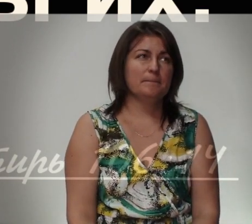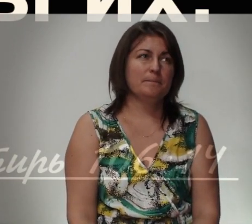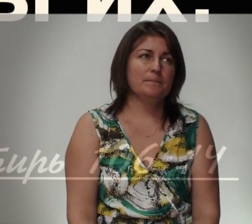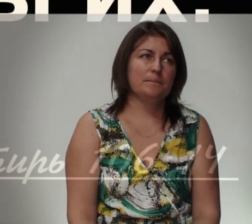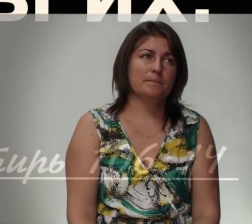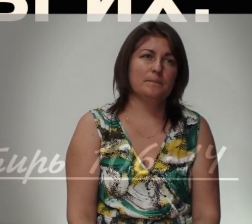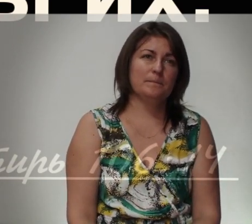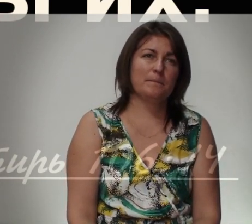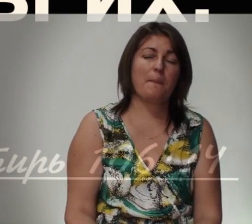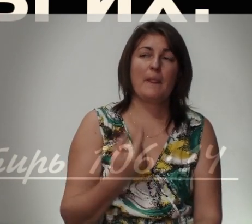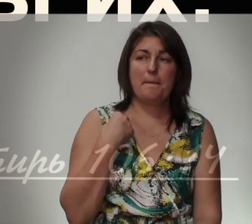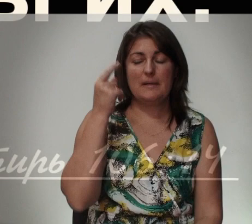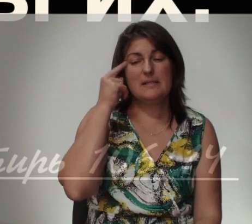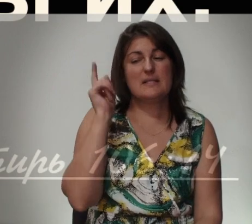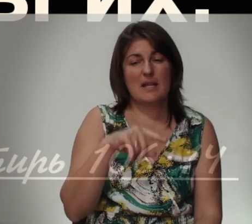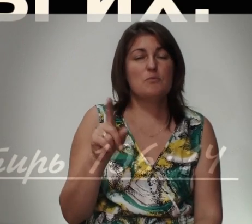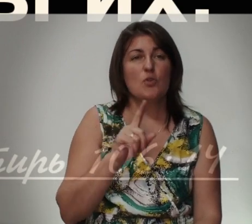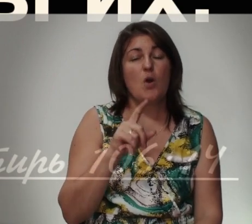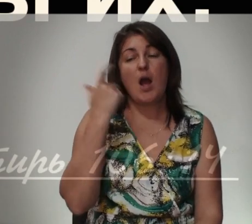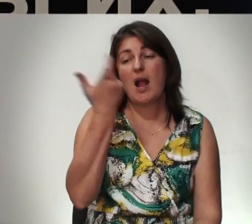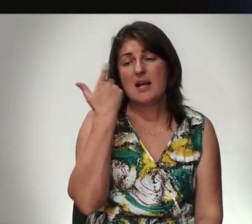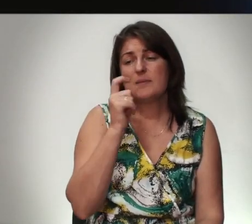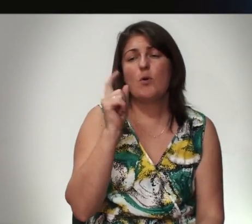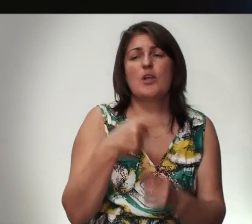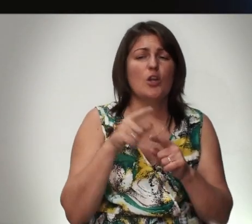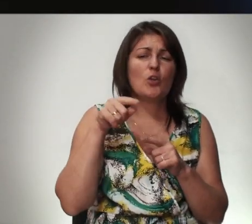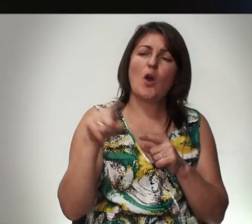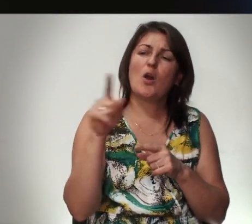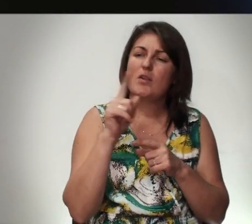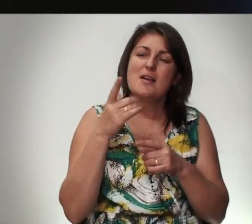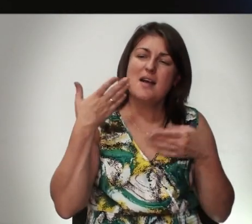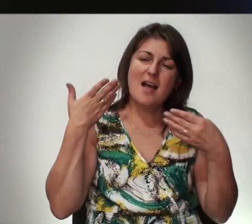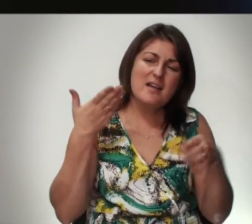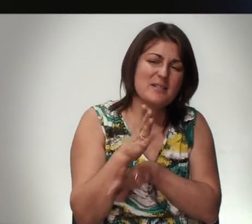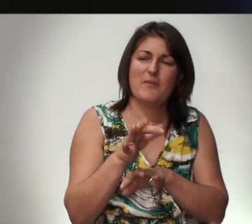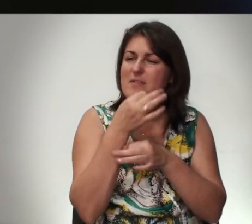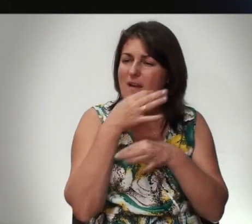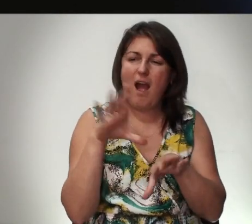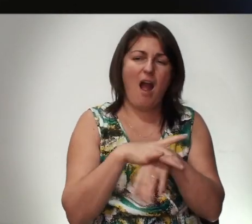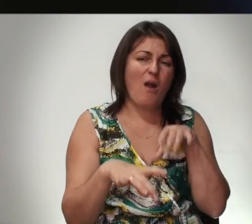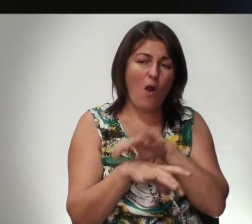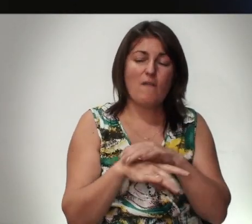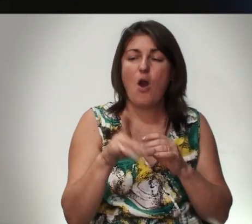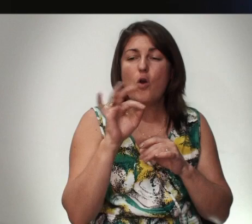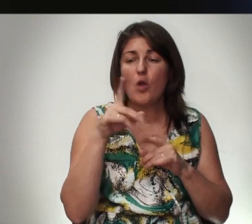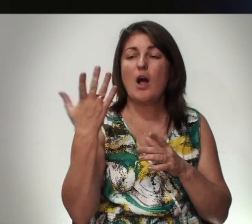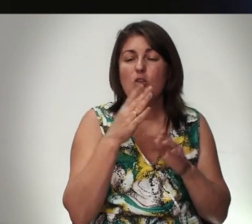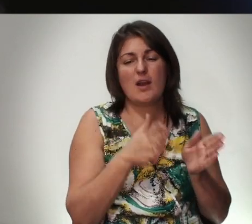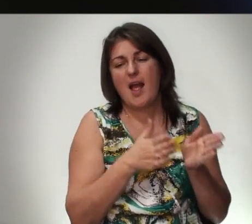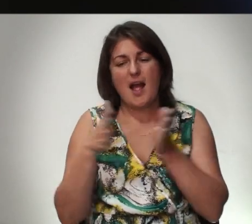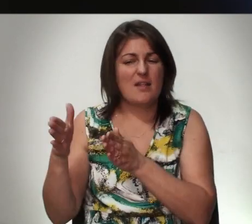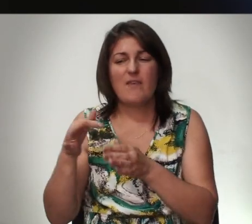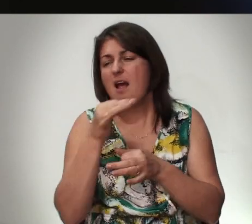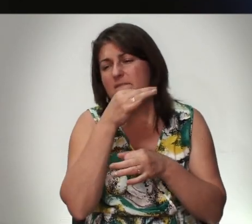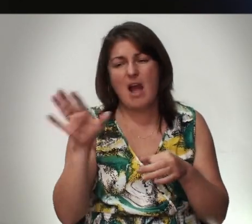Мы знаем Что Господь Он тот Который разбивает Всякие оковы Он тот Который Отодвигает Всякую плиту